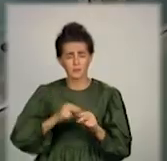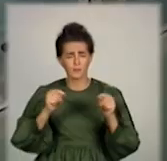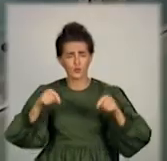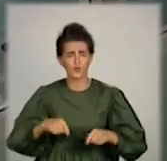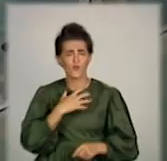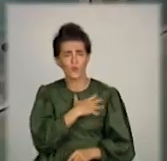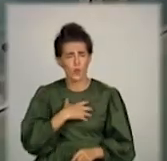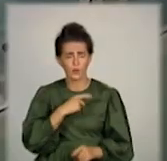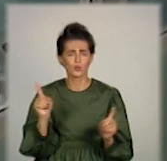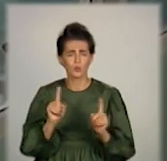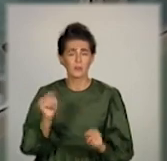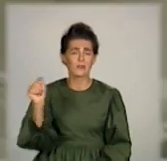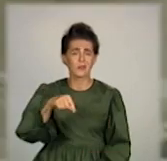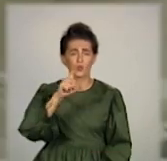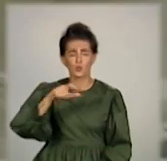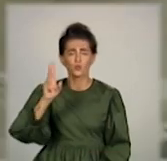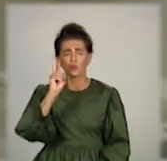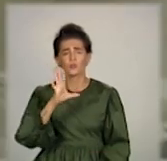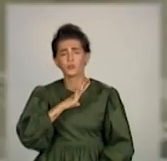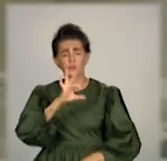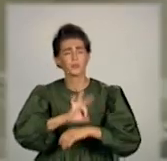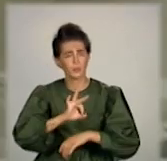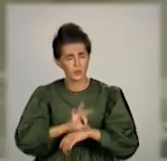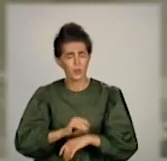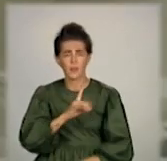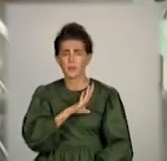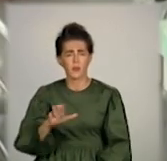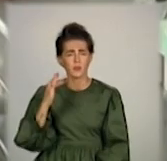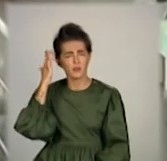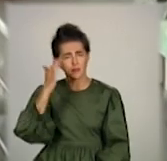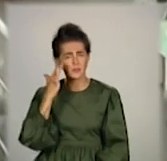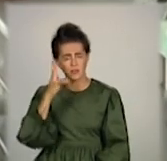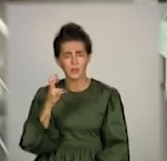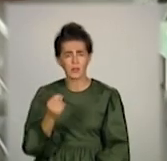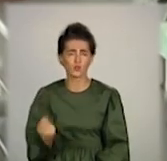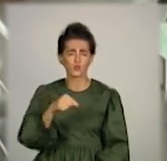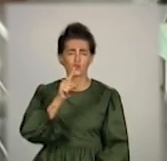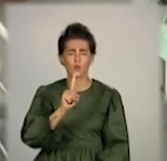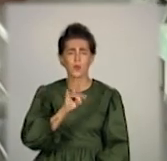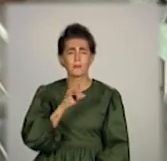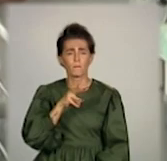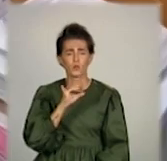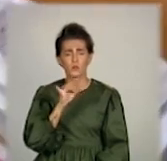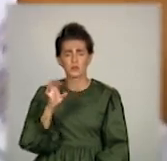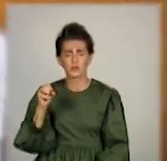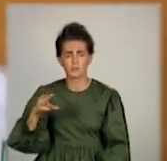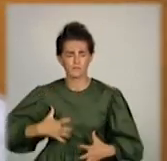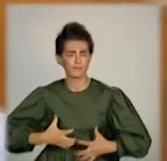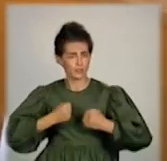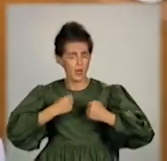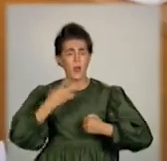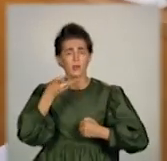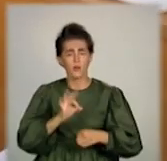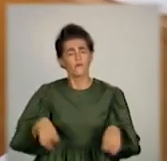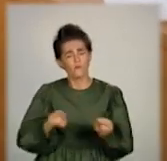важливо, щоб ті люди, які переболіли, не сподівалися на те, що у них імунітет напряжений, а